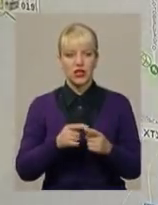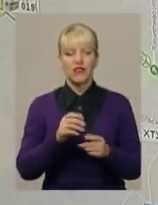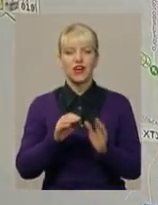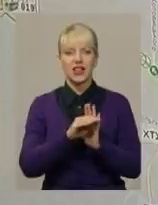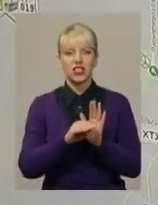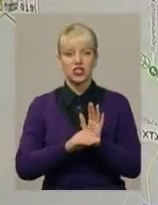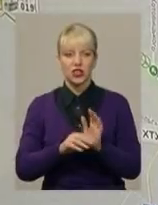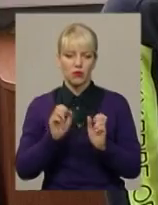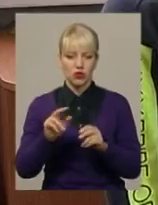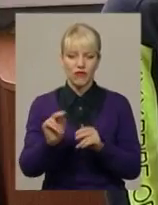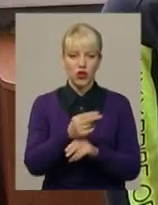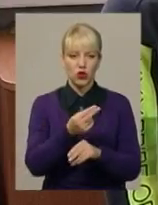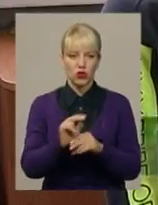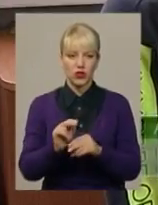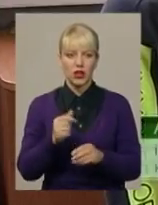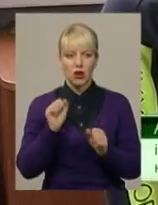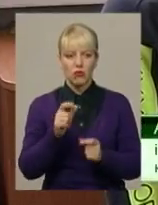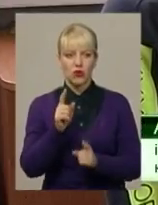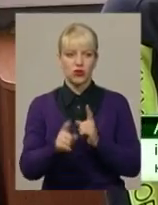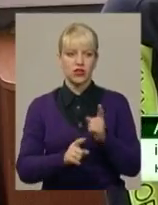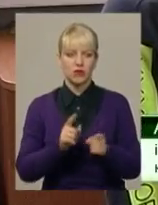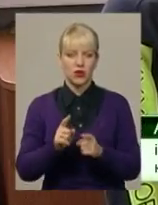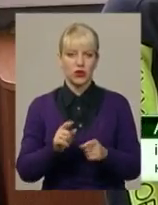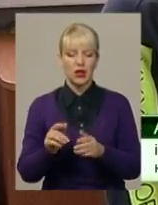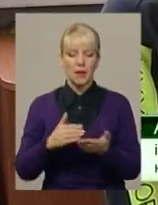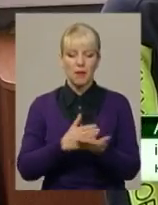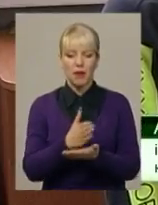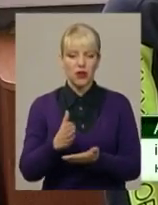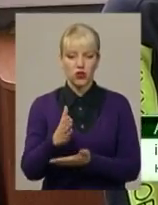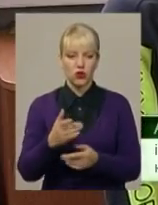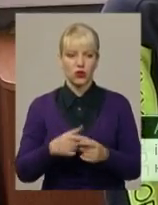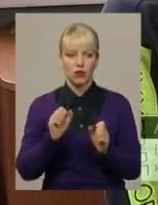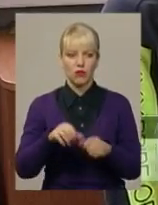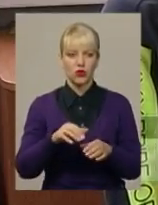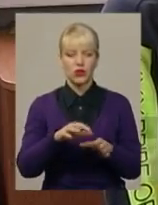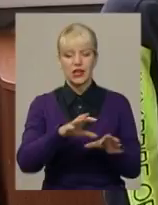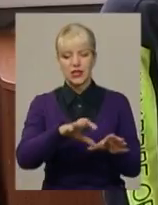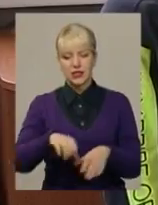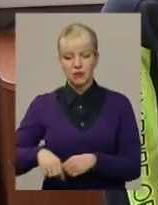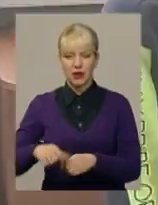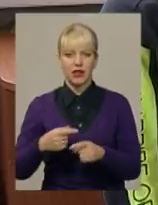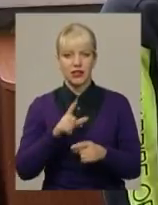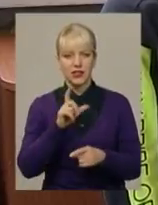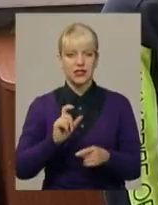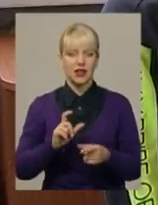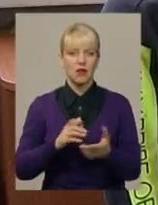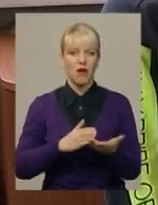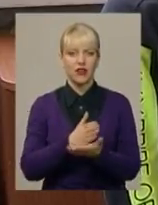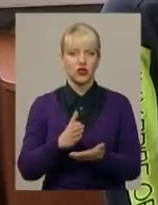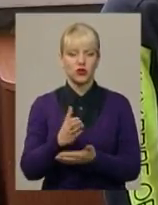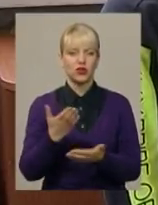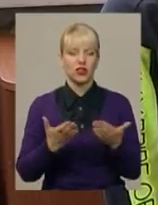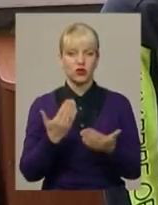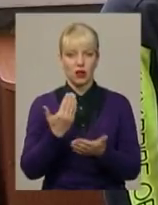відкоригувати маршрути. Можу змінити маршрут тролейбуса, можу його зняти з ліні, якщо він, наприклад, з'їхав, його треба звідси забрати. Наприклад, якщо в